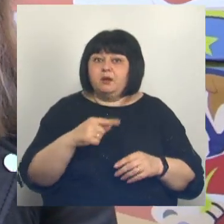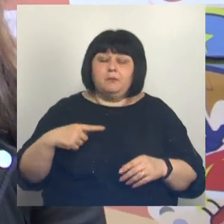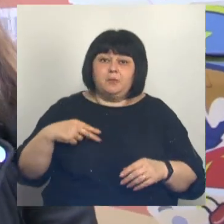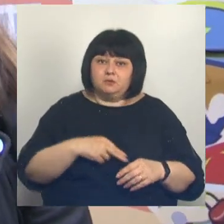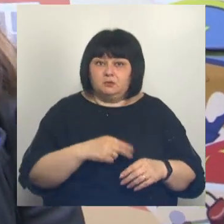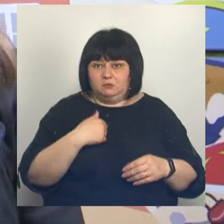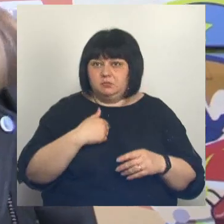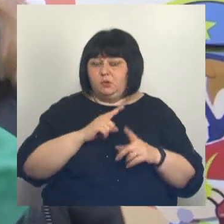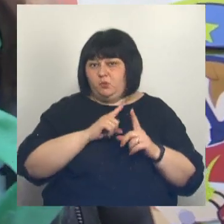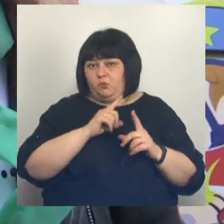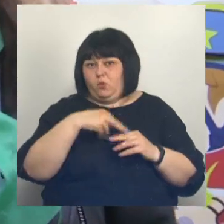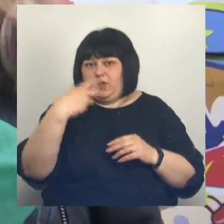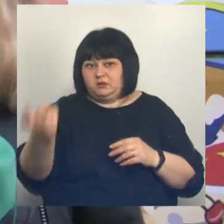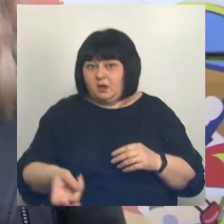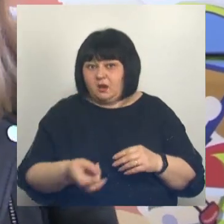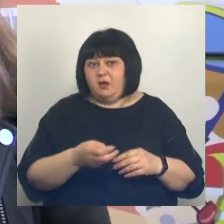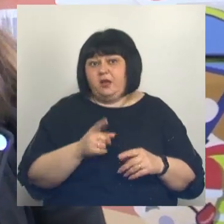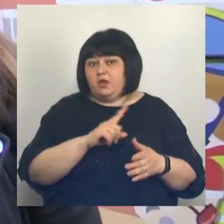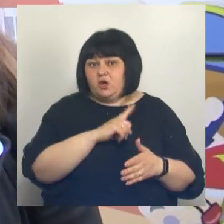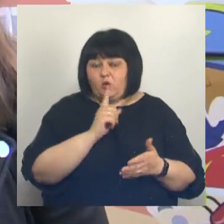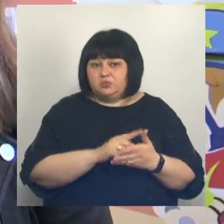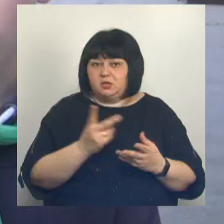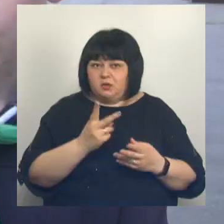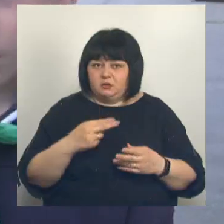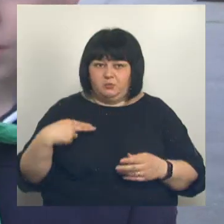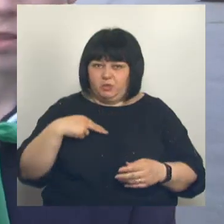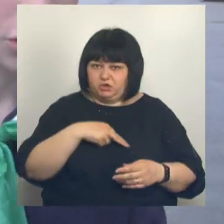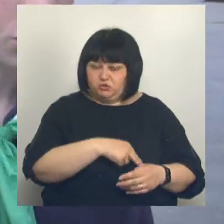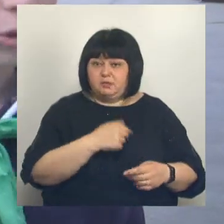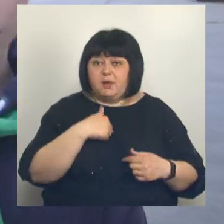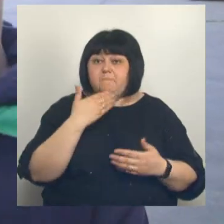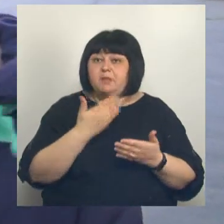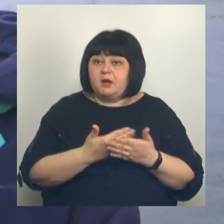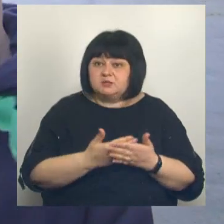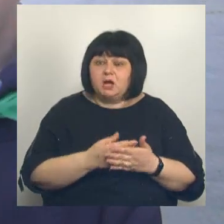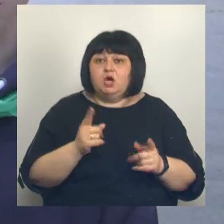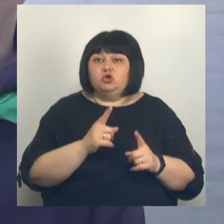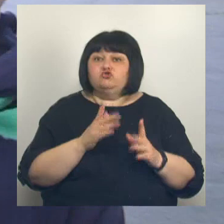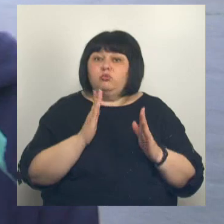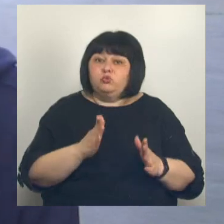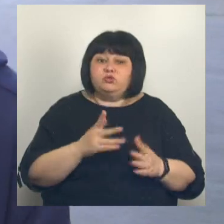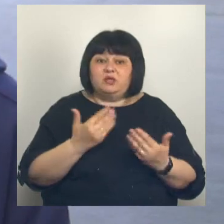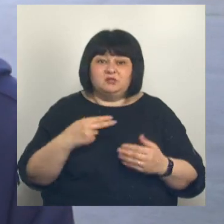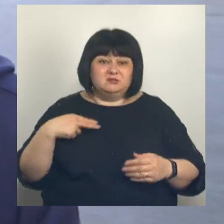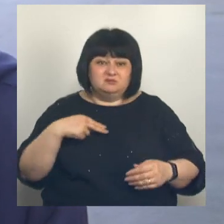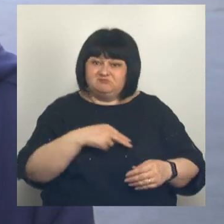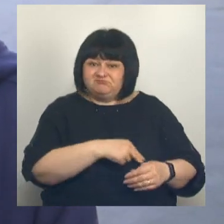Улетели бы. было бы улететь, а обязательно надо пристегиваться. Нам показывали, что будет, если не пристегиваться.